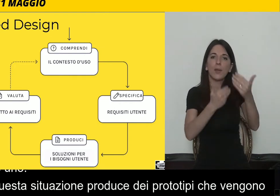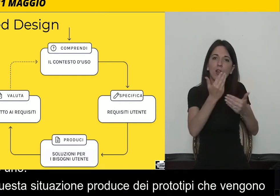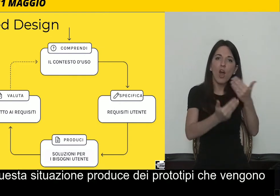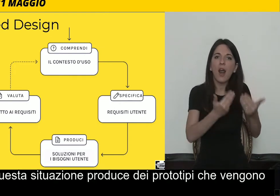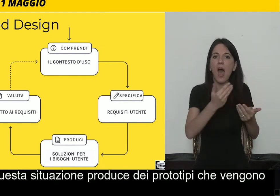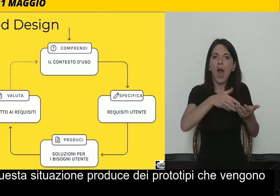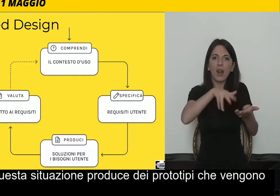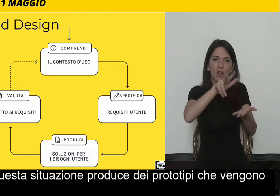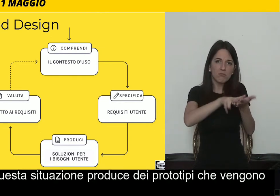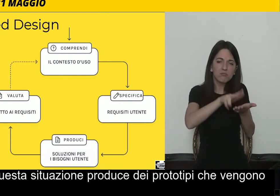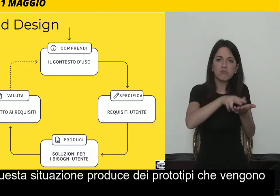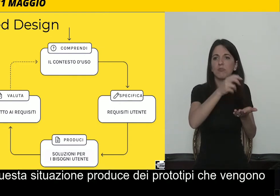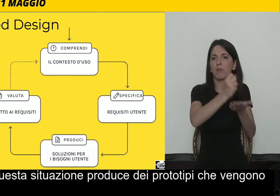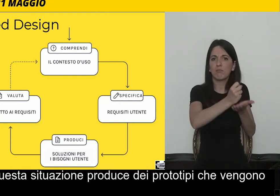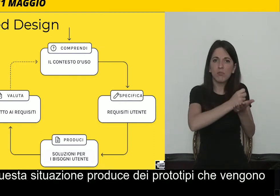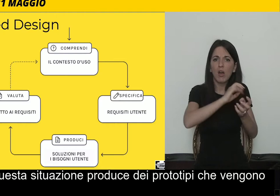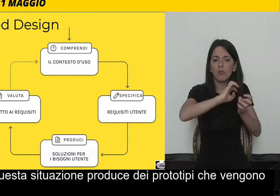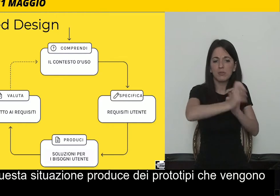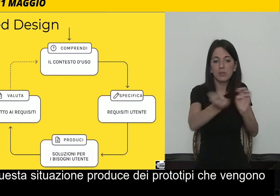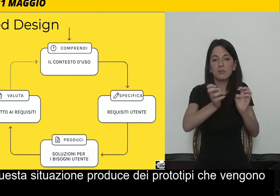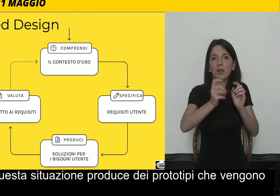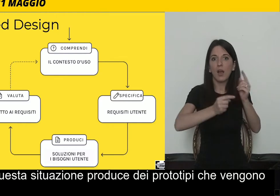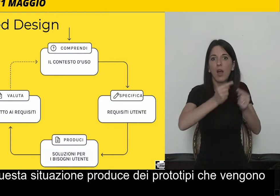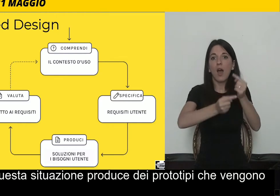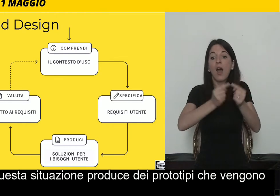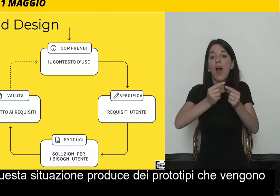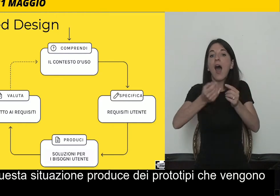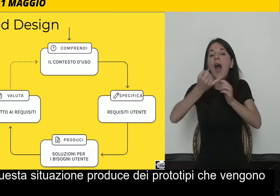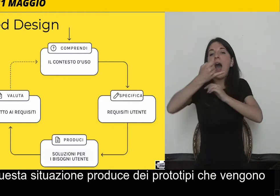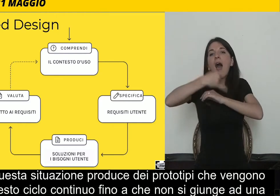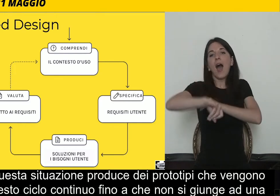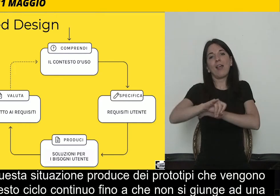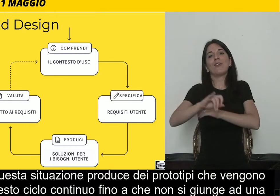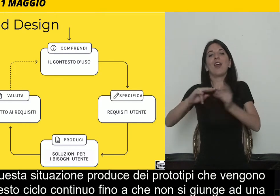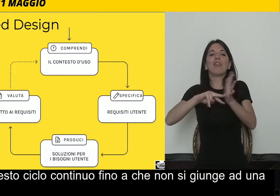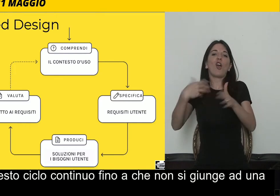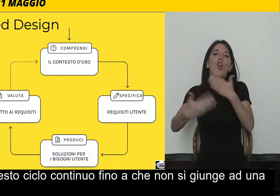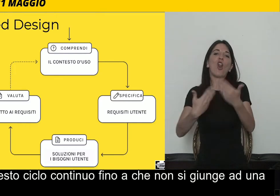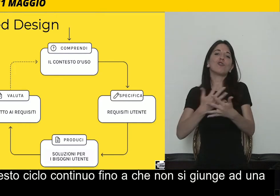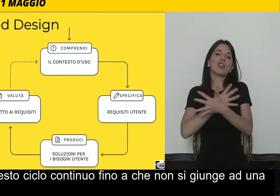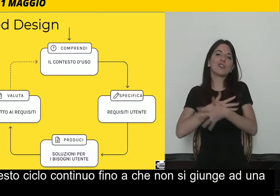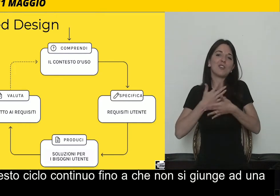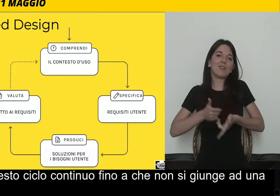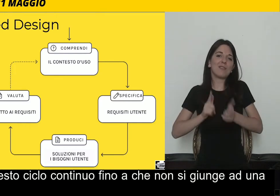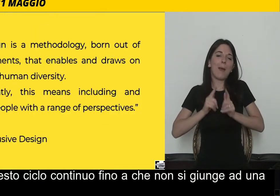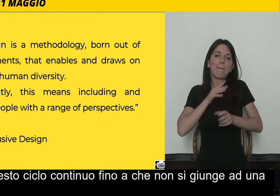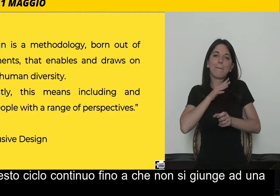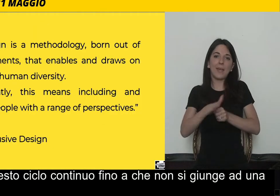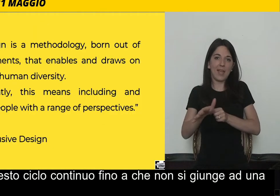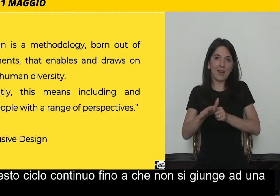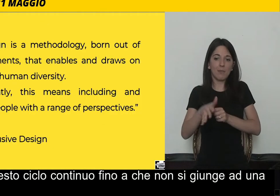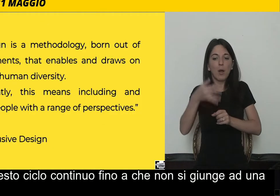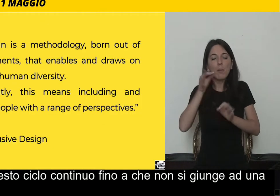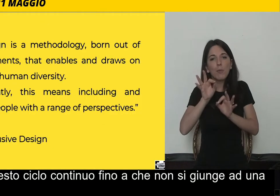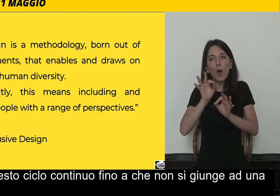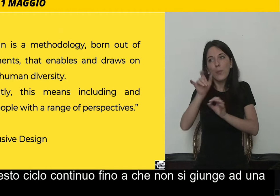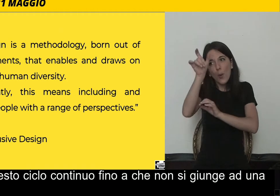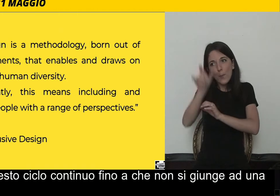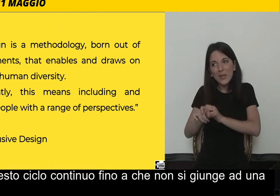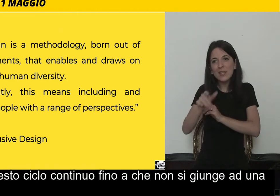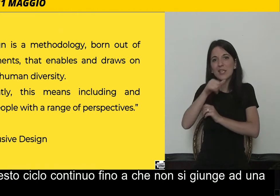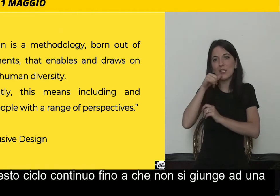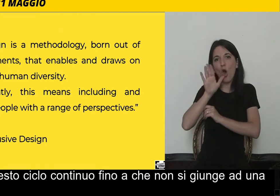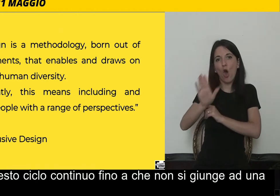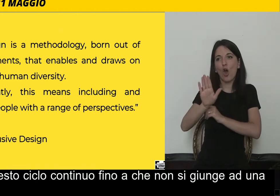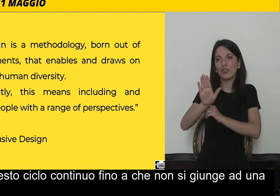quando non si giunge ad una versione della tecnologia che è soddisfacente per l'utente, che è centrata sui bisogni dell'utente. E